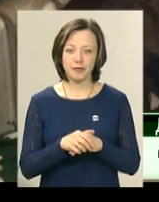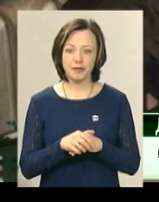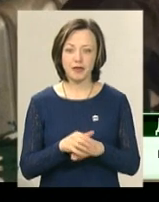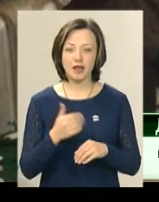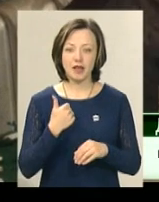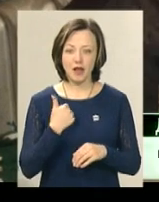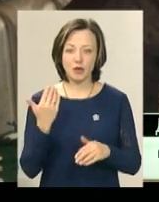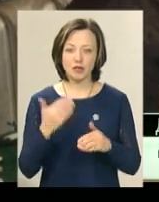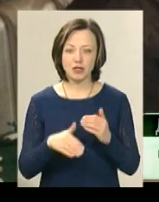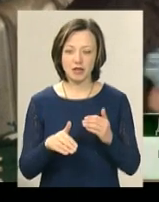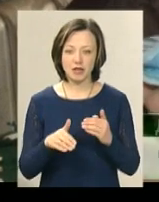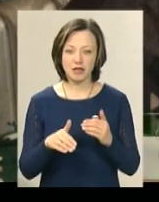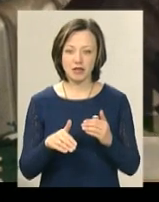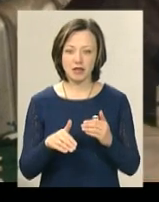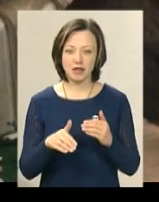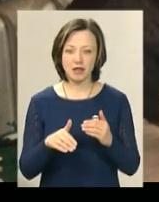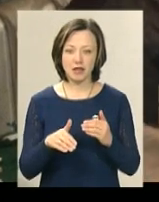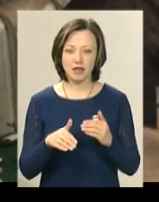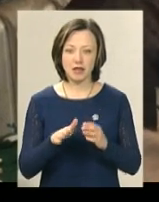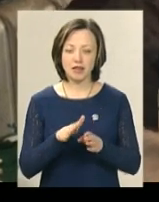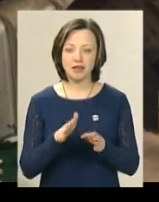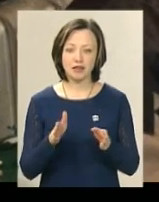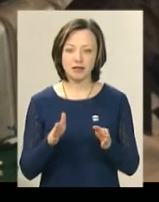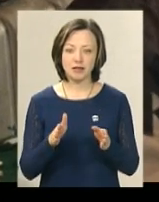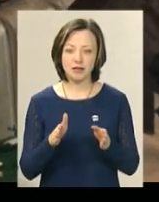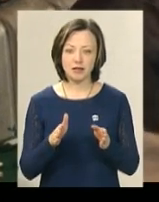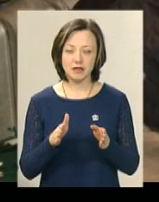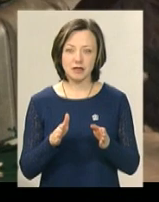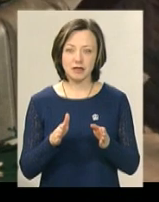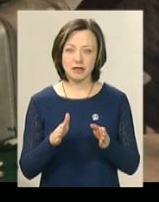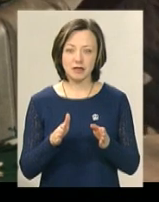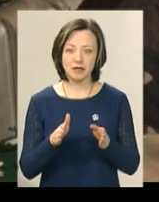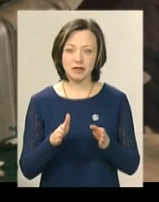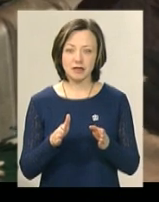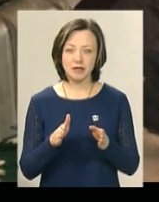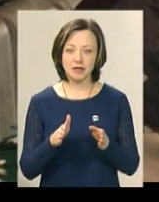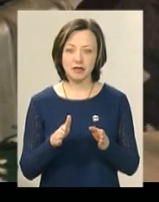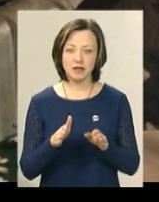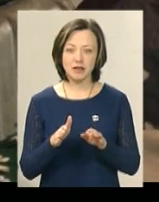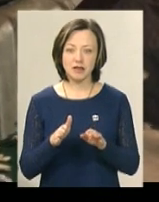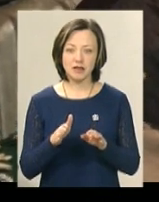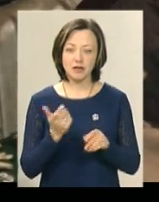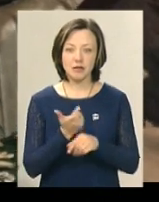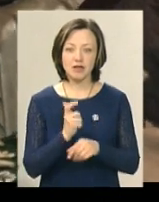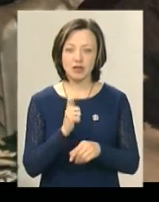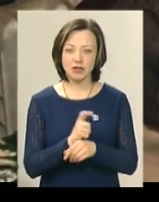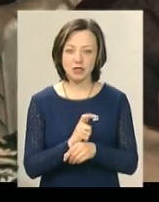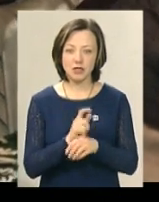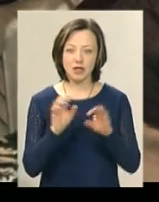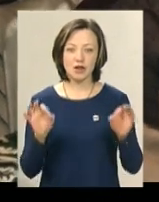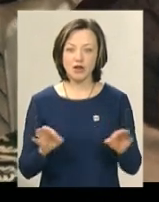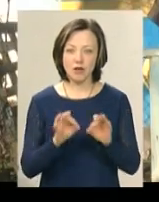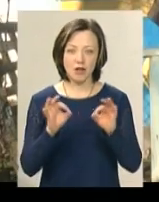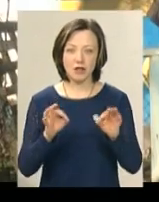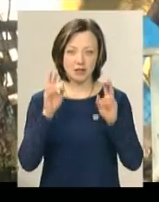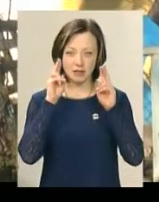то я тоді вже капітально положив руку на неї, і все, більше я нікуди не був, нікого